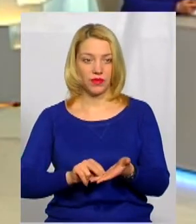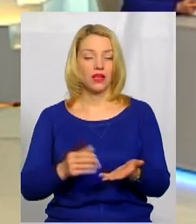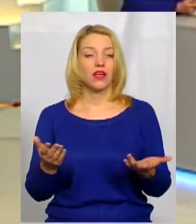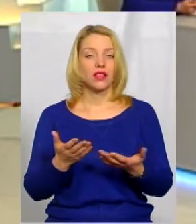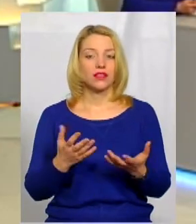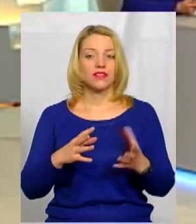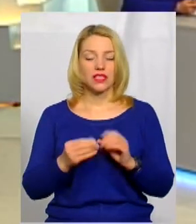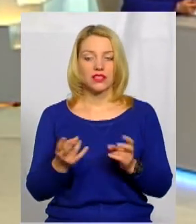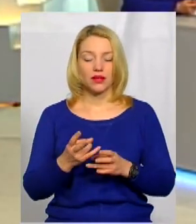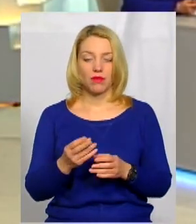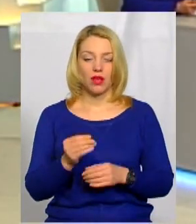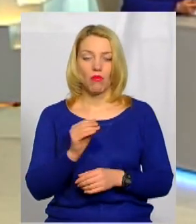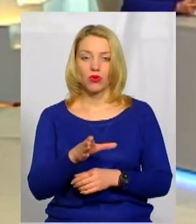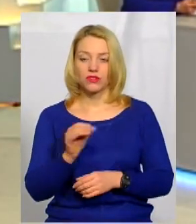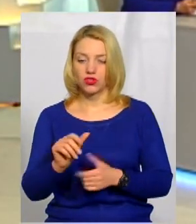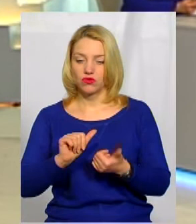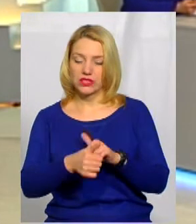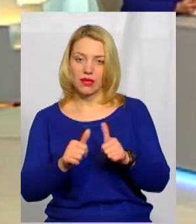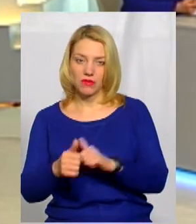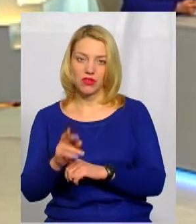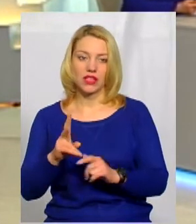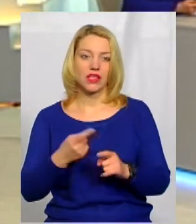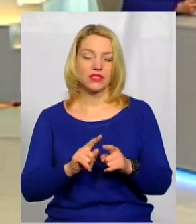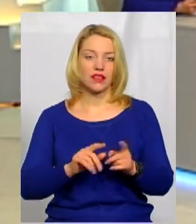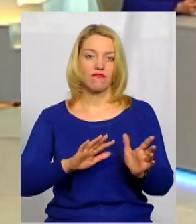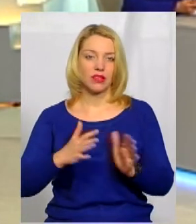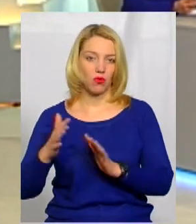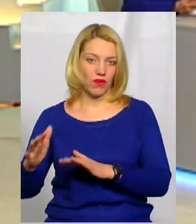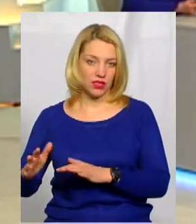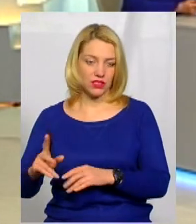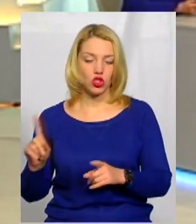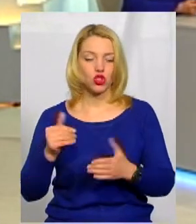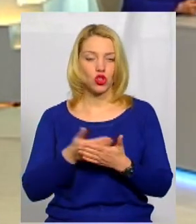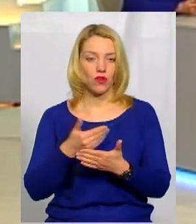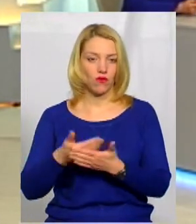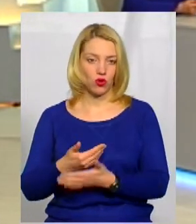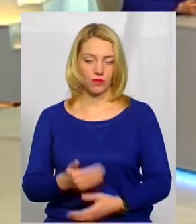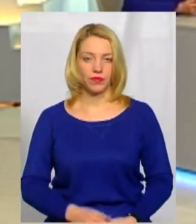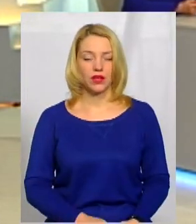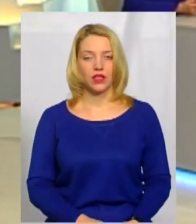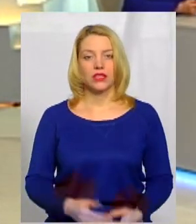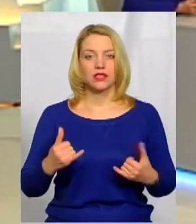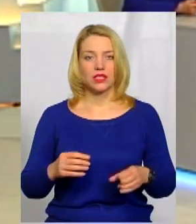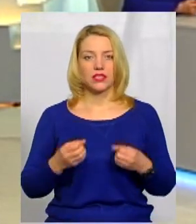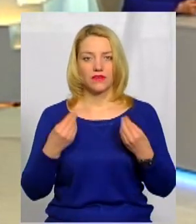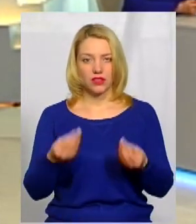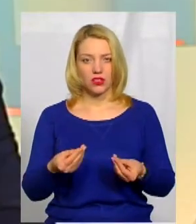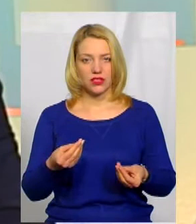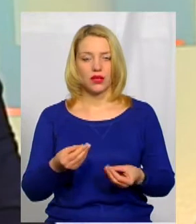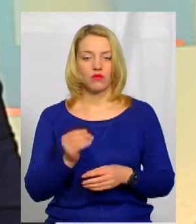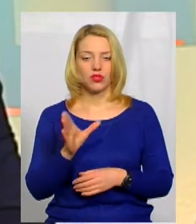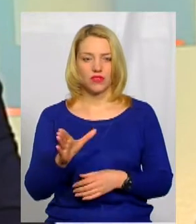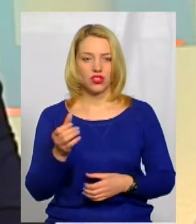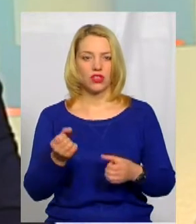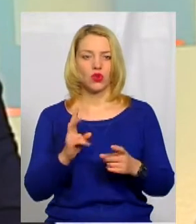взагалі, які посвідчення треба замінювати і як це відбувається? Що нового в цьому? Ну, в зараз видається посвідчення водія тих, хто